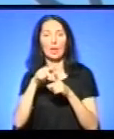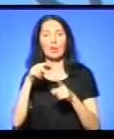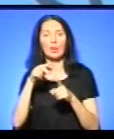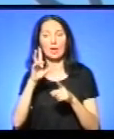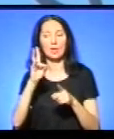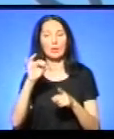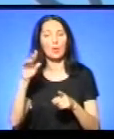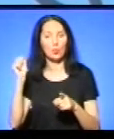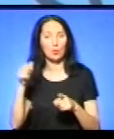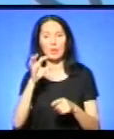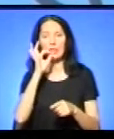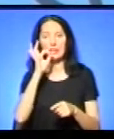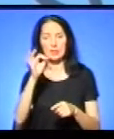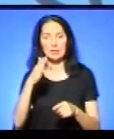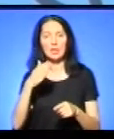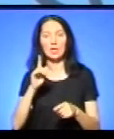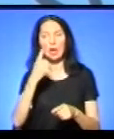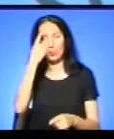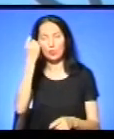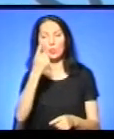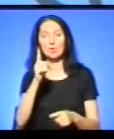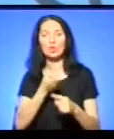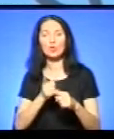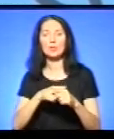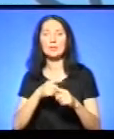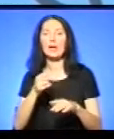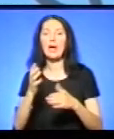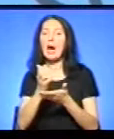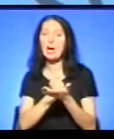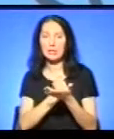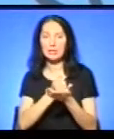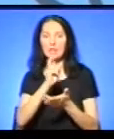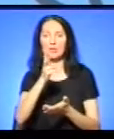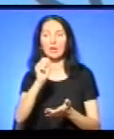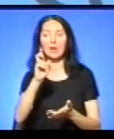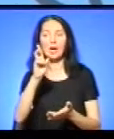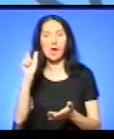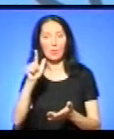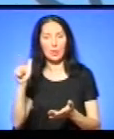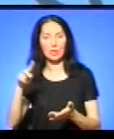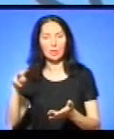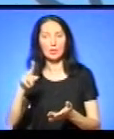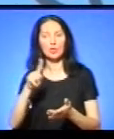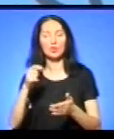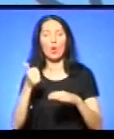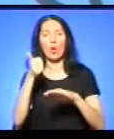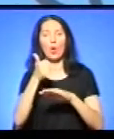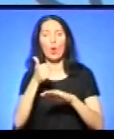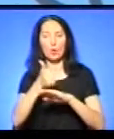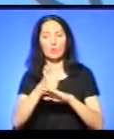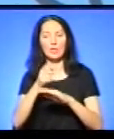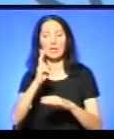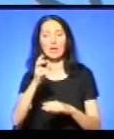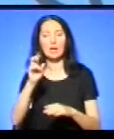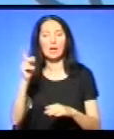це резервний кабель. Він зараз задіяний, тому що основний пошкоджений. Мають, якщо кажуть, як не хоче зремонтувати основний